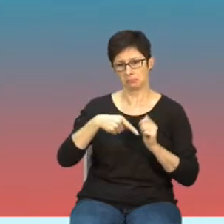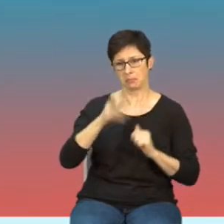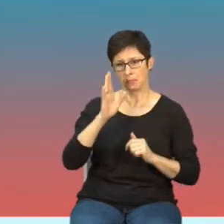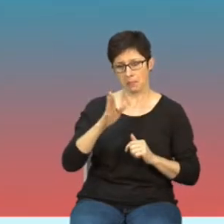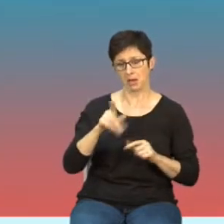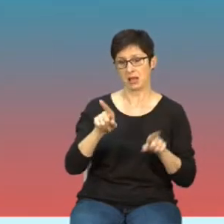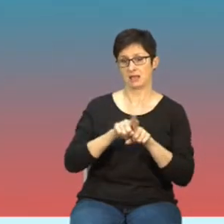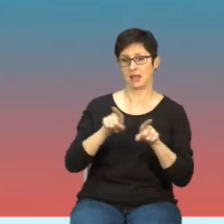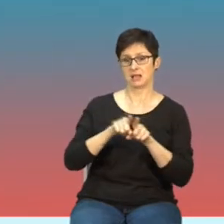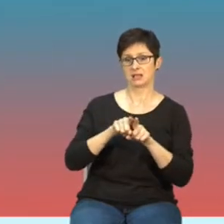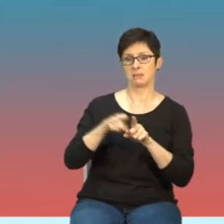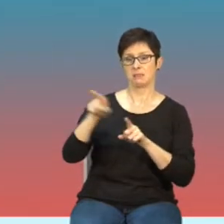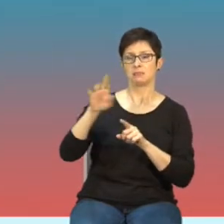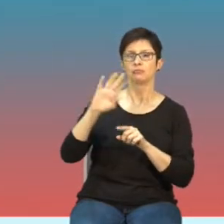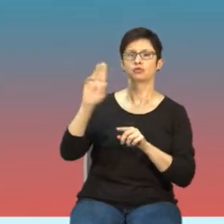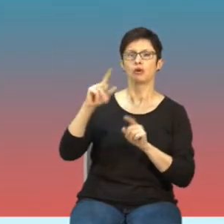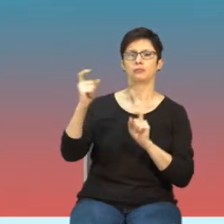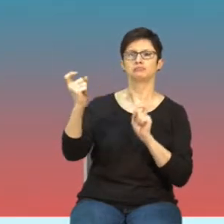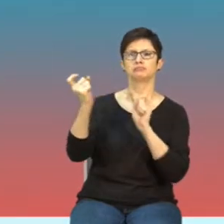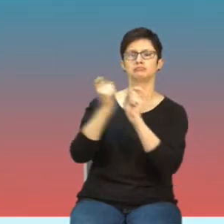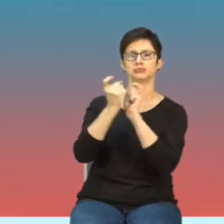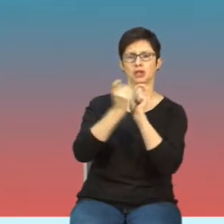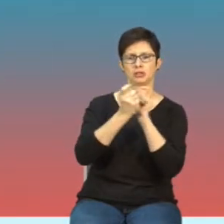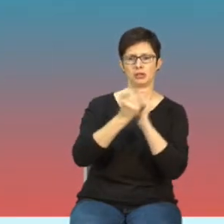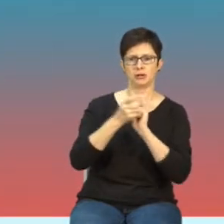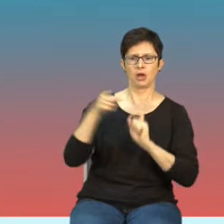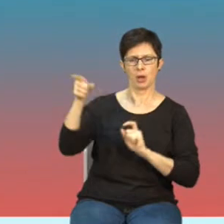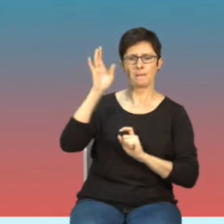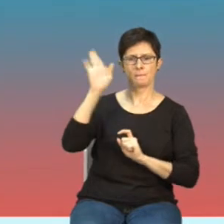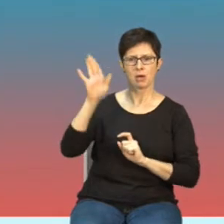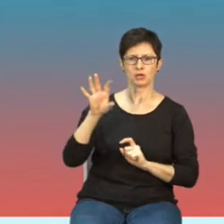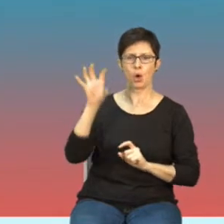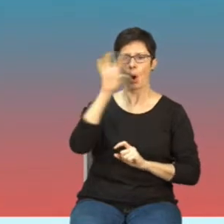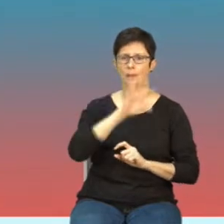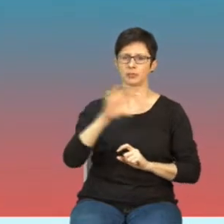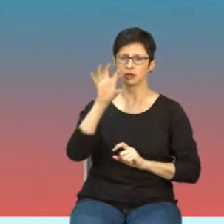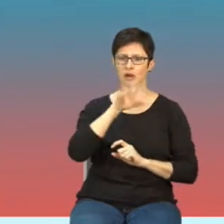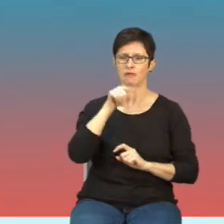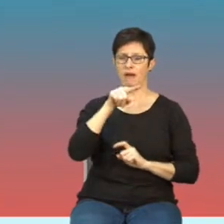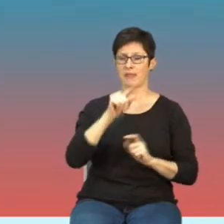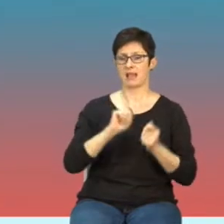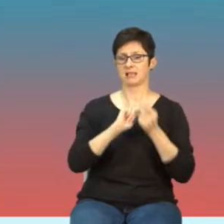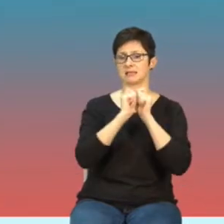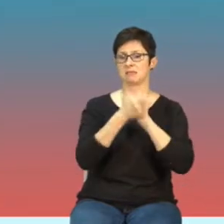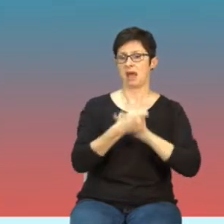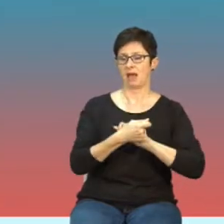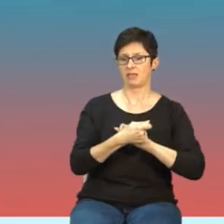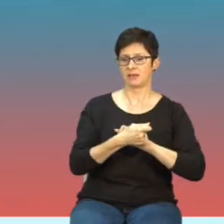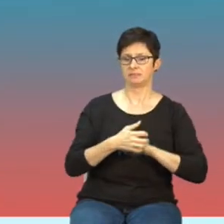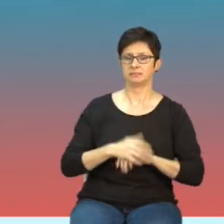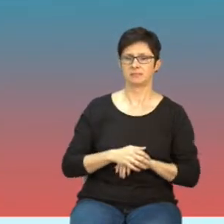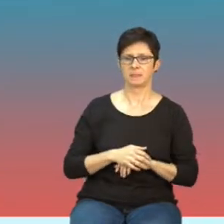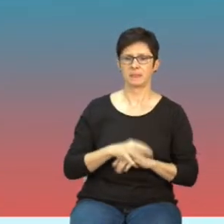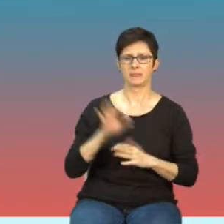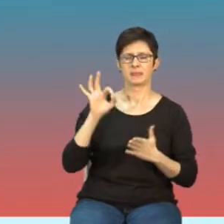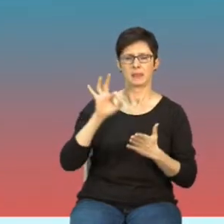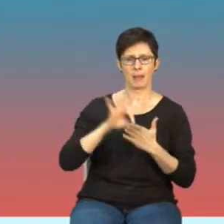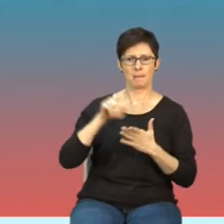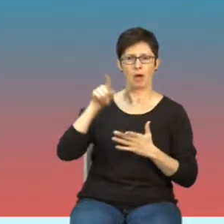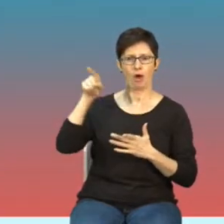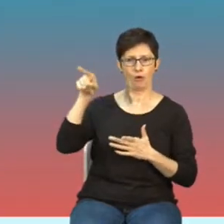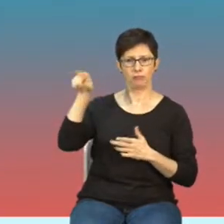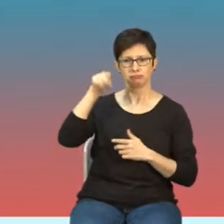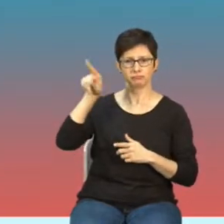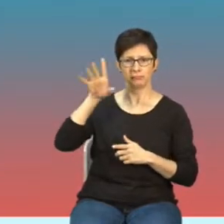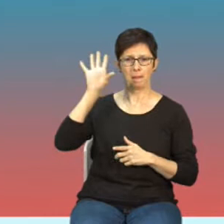przeciwnicy, będą bacznie te zmiany obserwowali i nie omieszkają poinformować